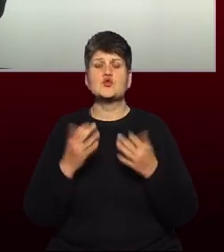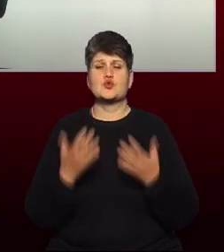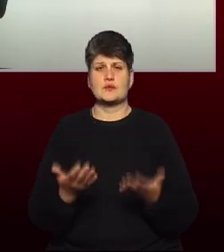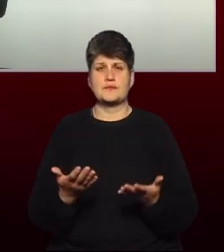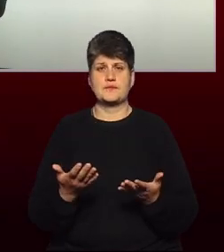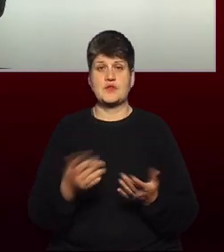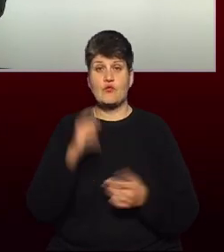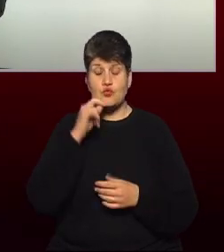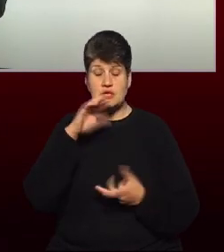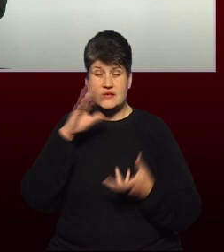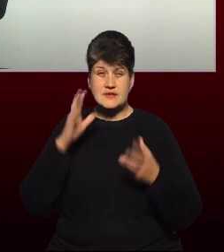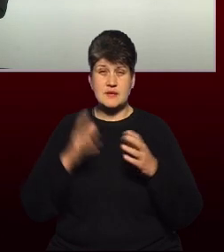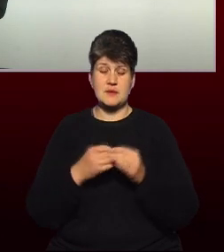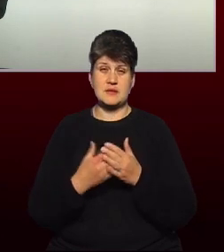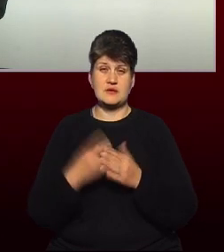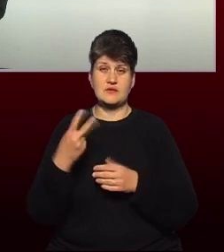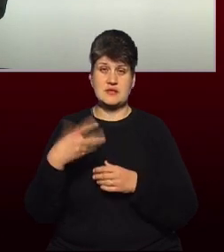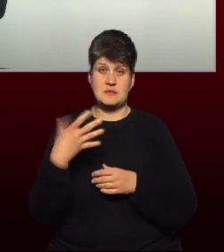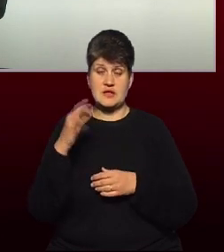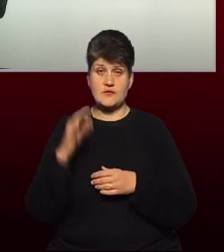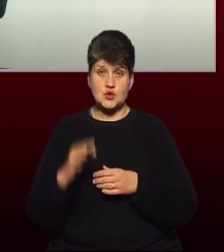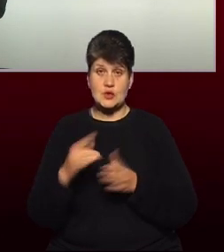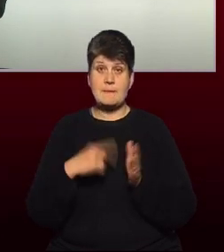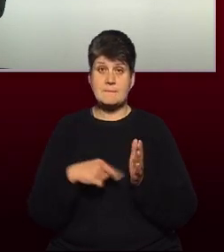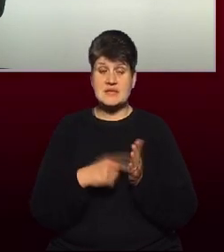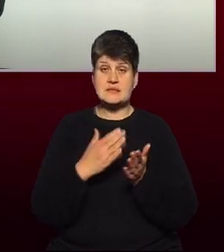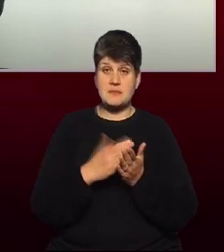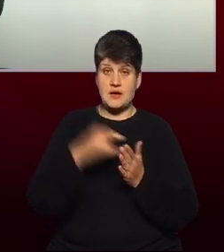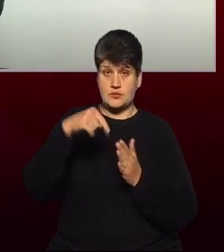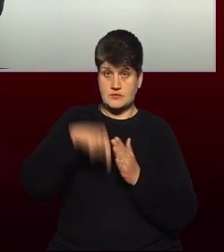в загальному, десь біля 25% міст мають воду з підземних джерел.